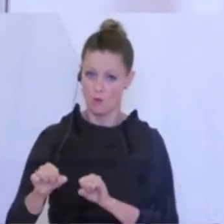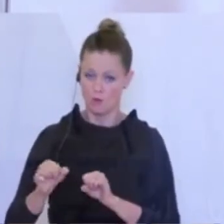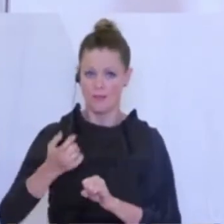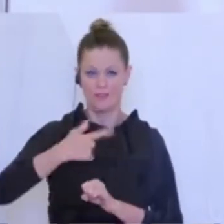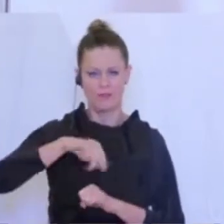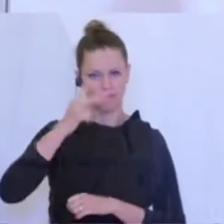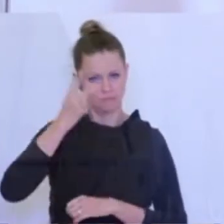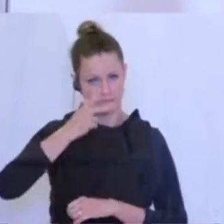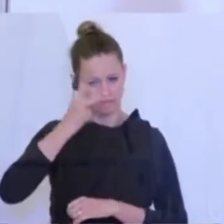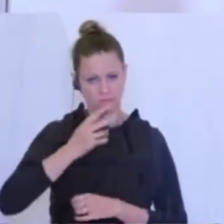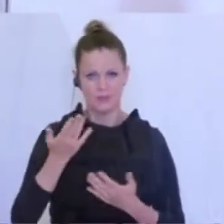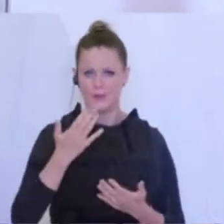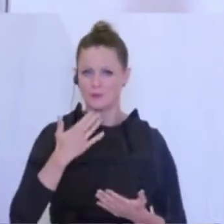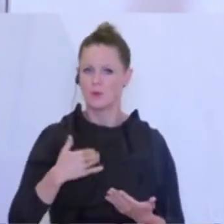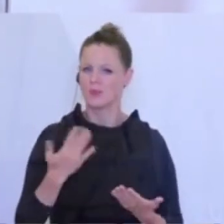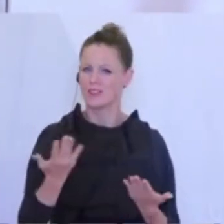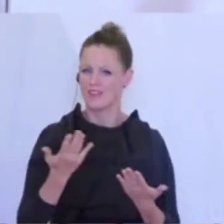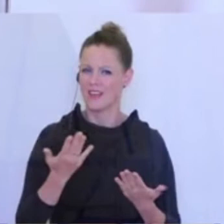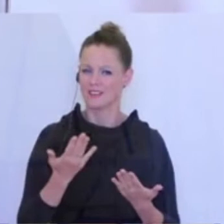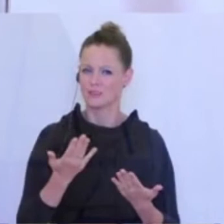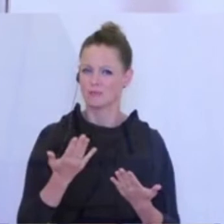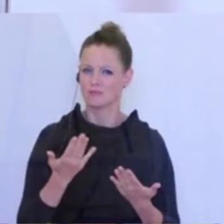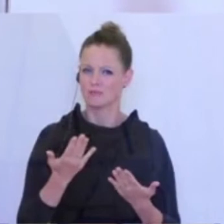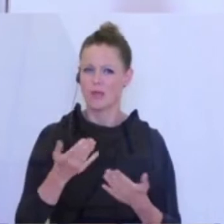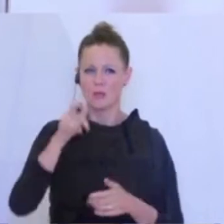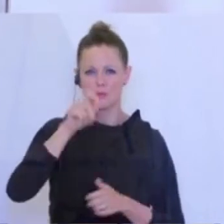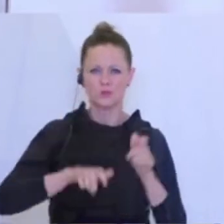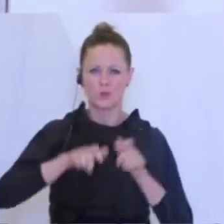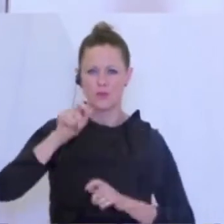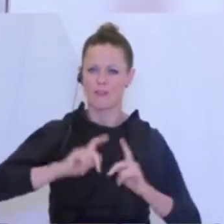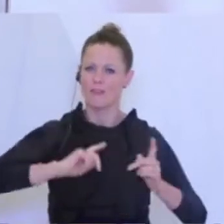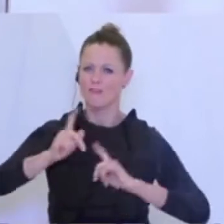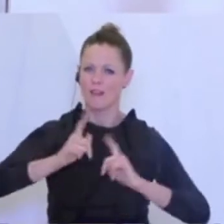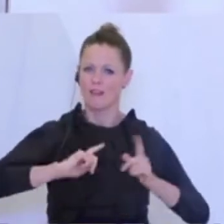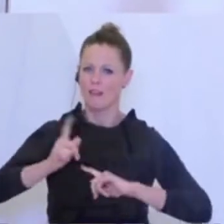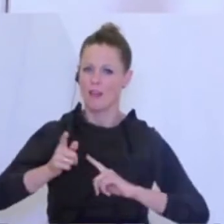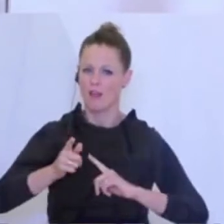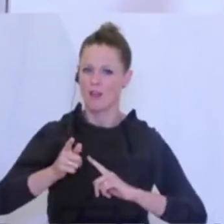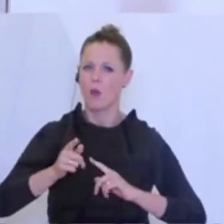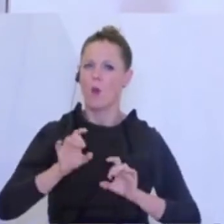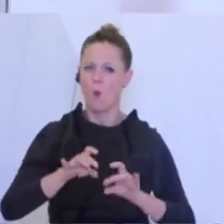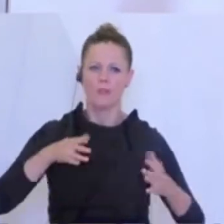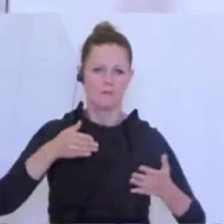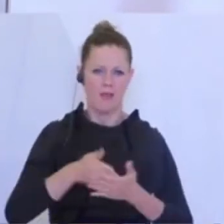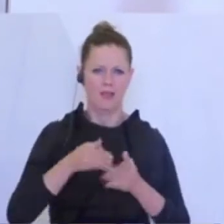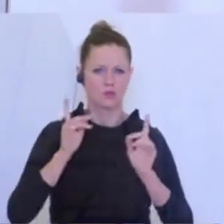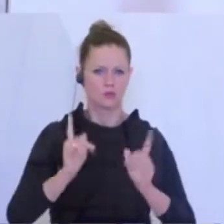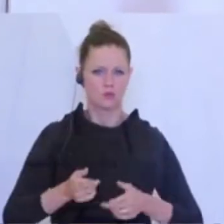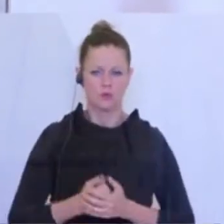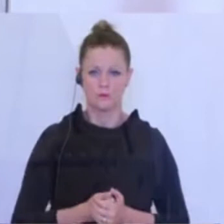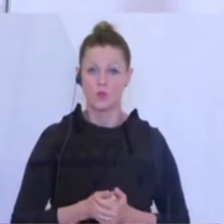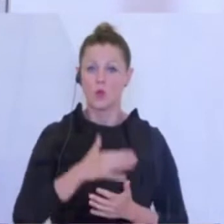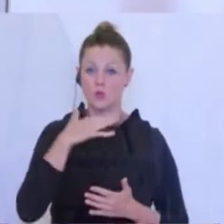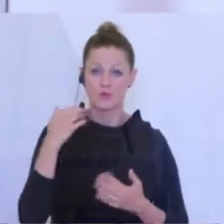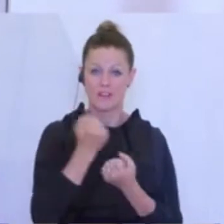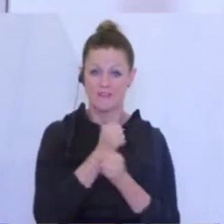wollen wir selbstverständlich auch einen möglichst ungehinderten Personenverkehr zulassen. Das Motto ist klar, so viel Freiheit